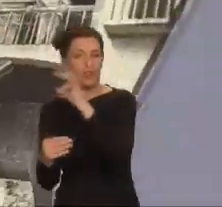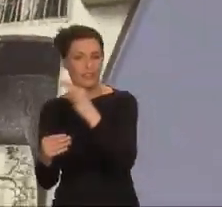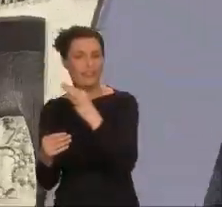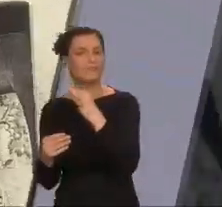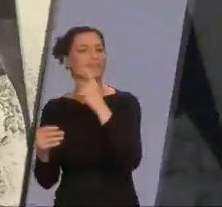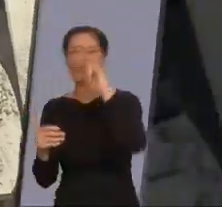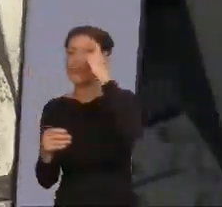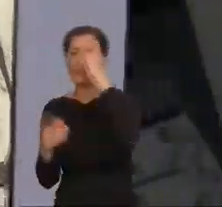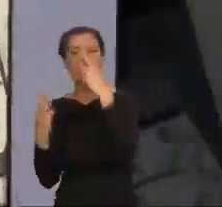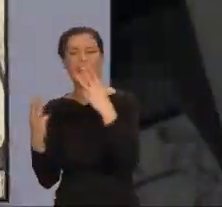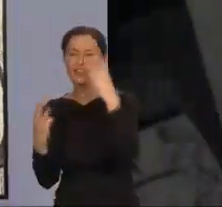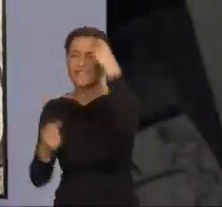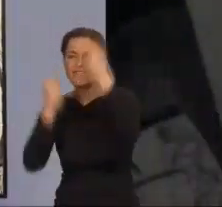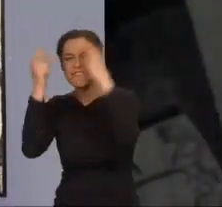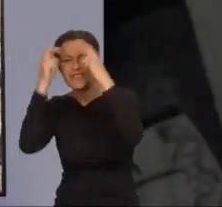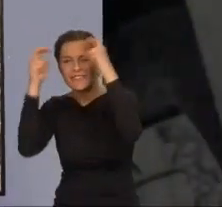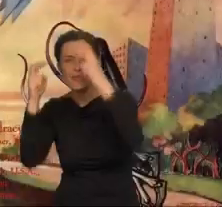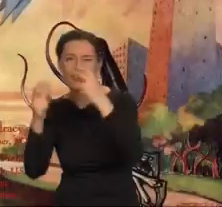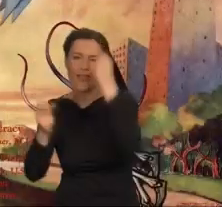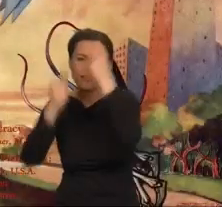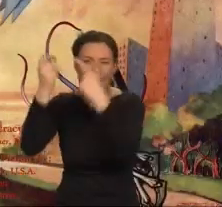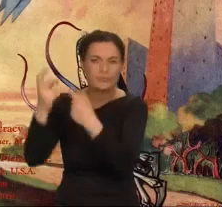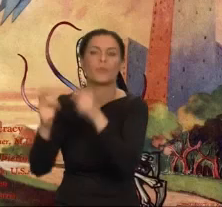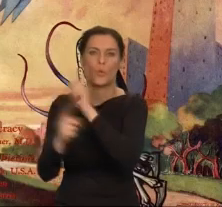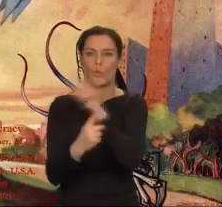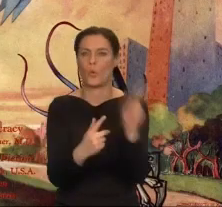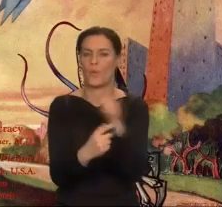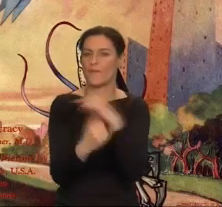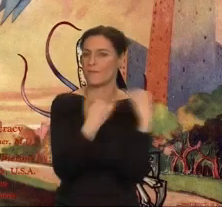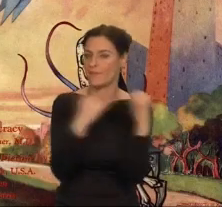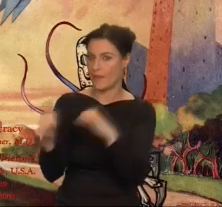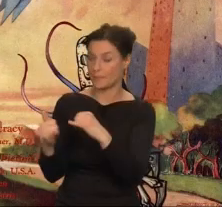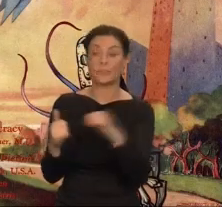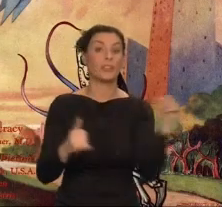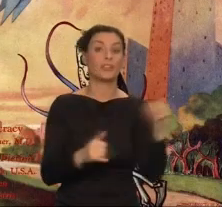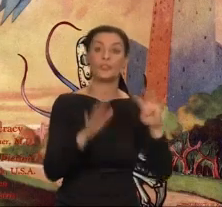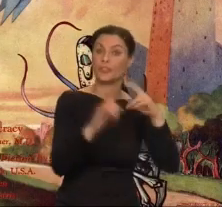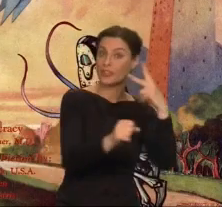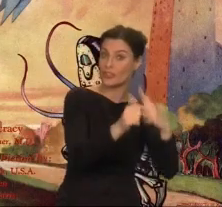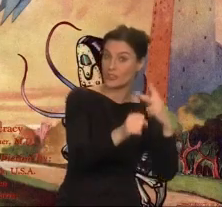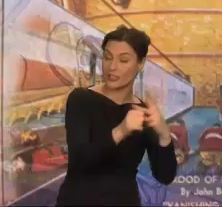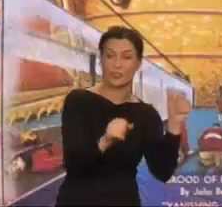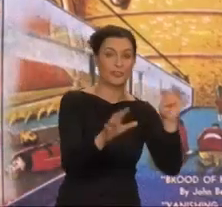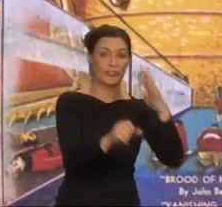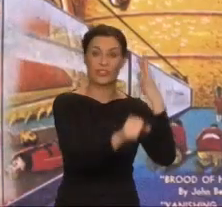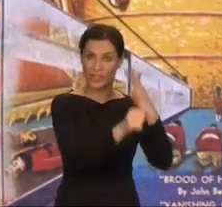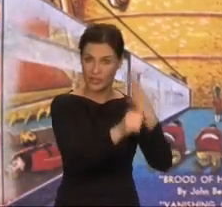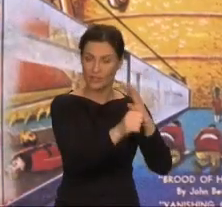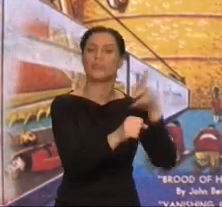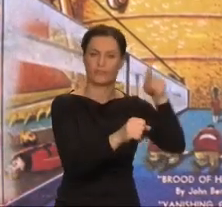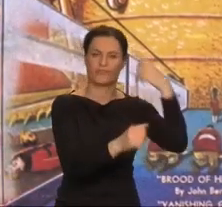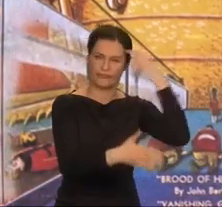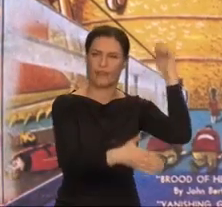pozostaje fikcja. W latach trzydziestych i czterdziestych dominowało